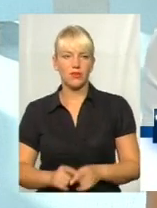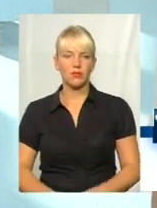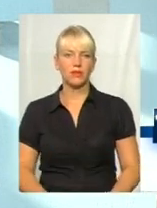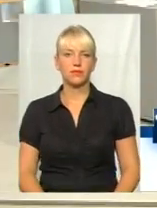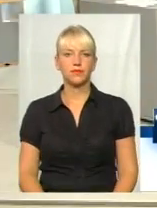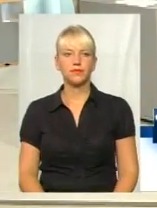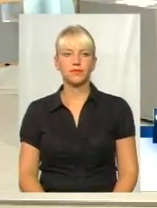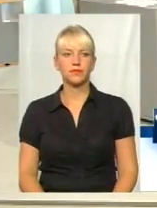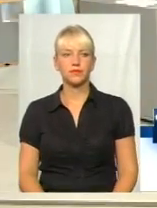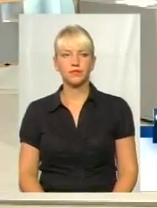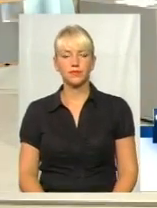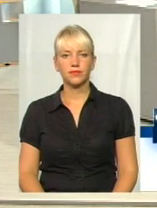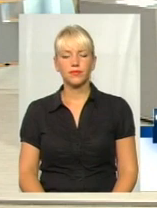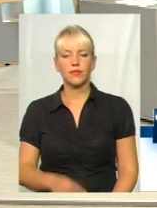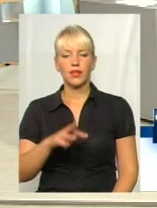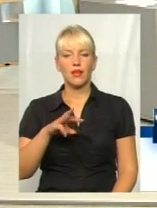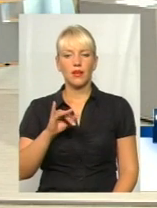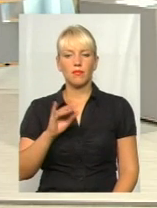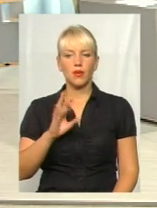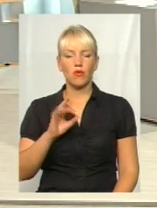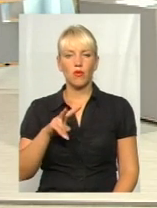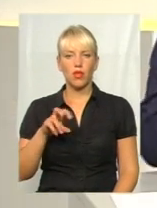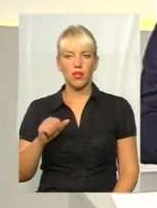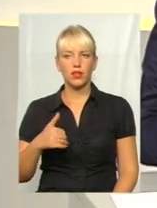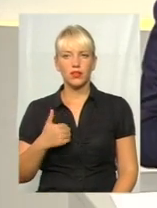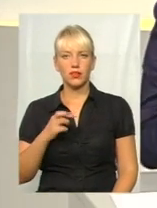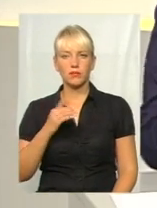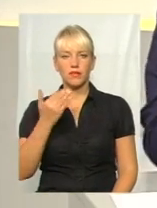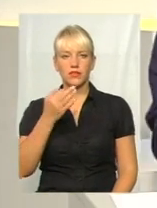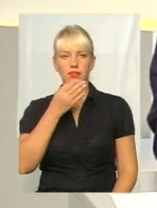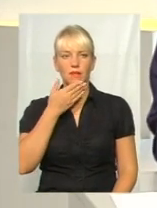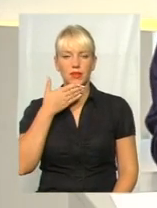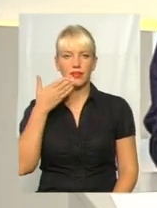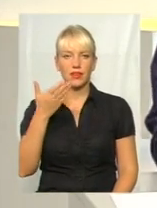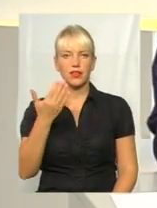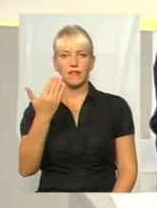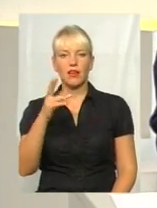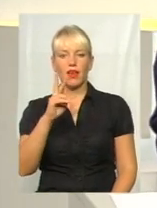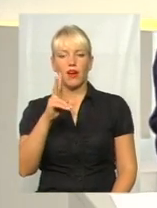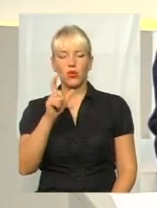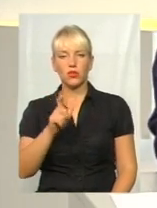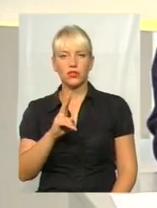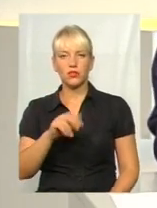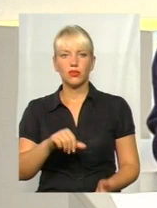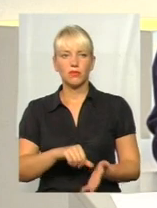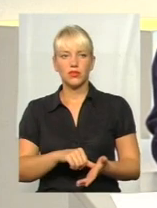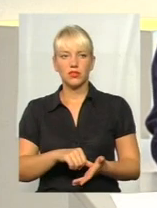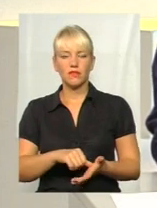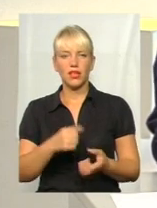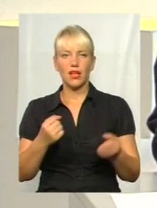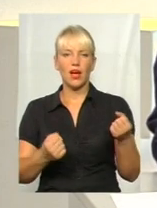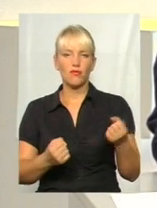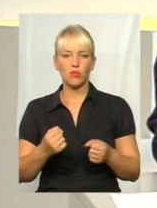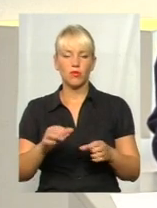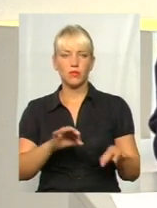фізично. Дякую. Пане Маркове, хотіло б ще вас запитати. Ви як людина, яка представляє автомобільних